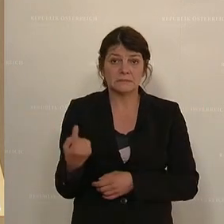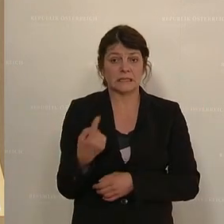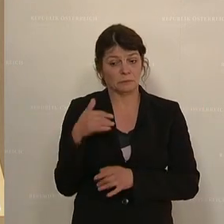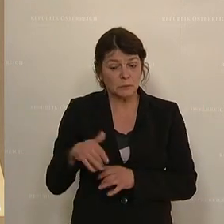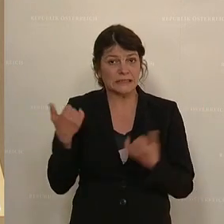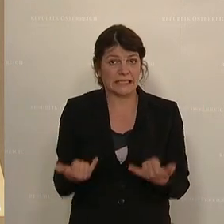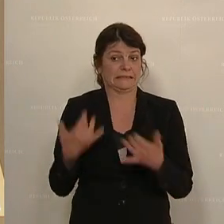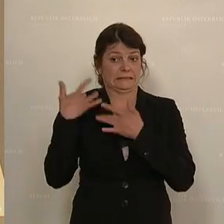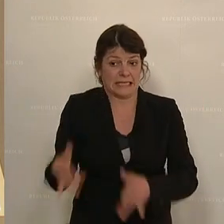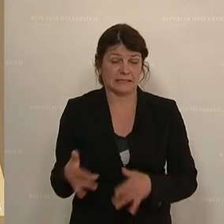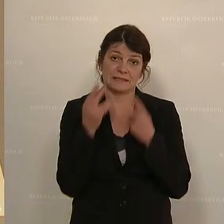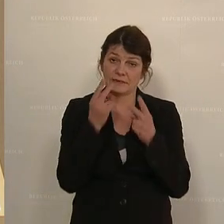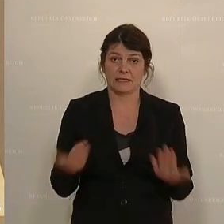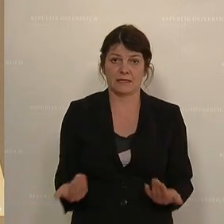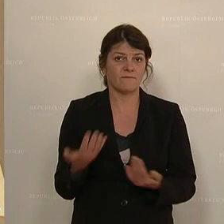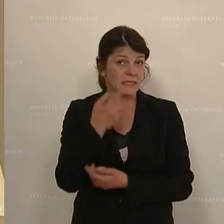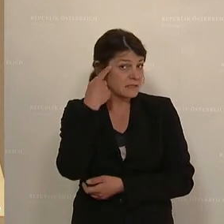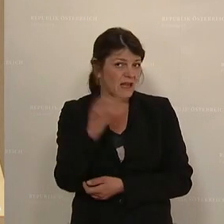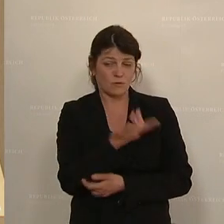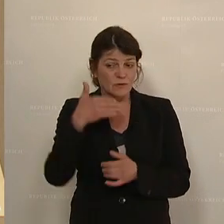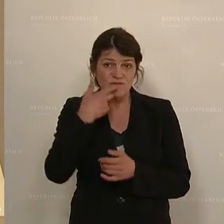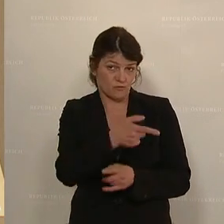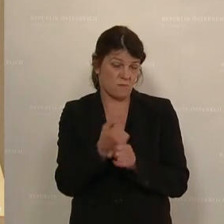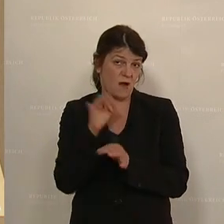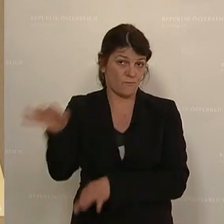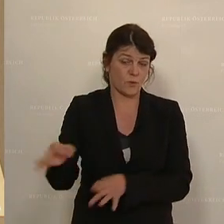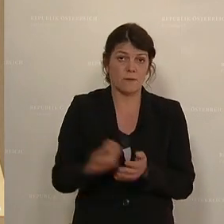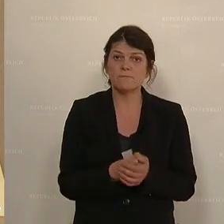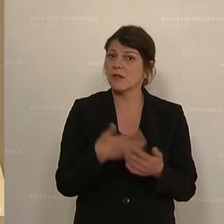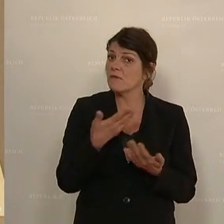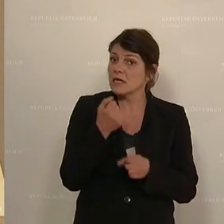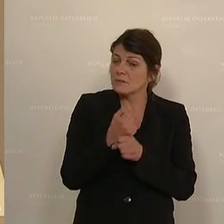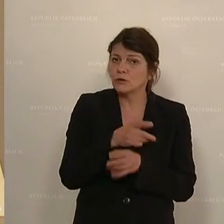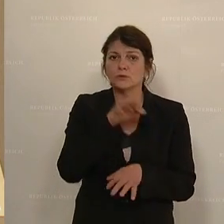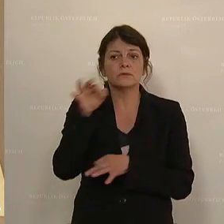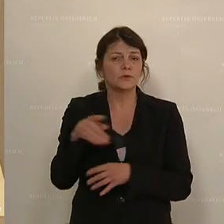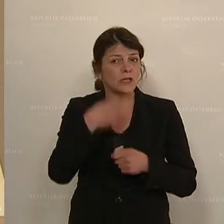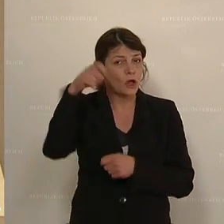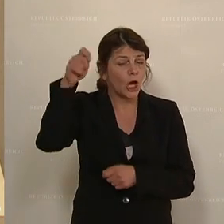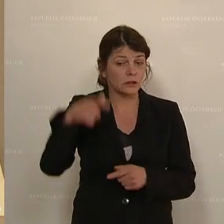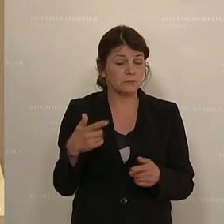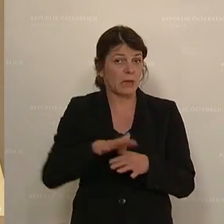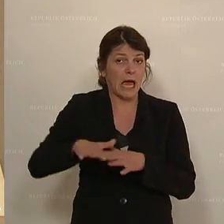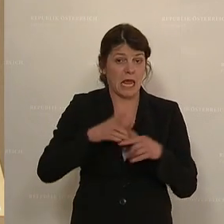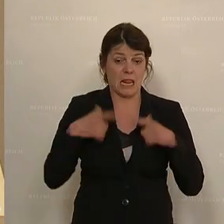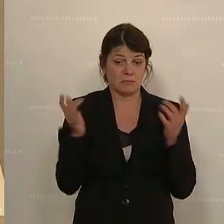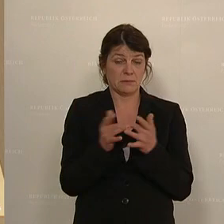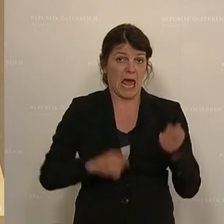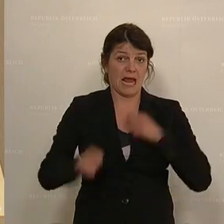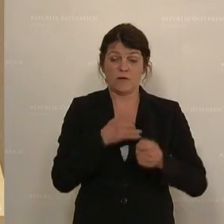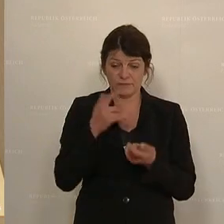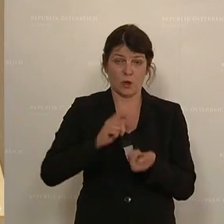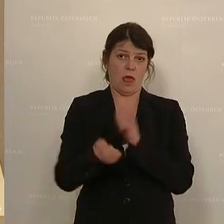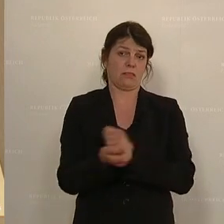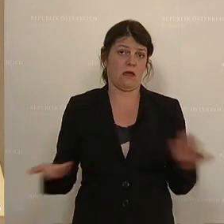entlastet werden, Herr Bundesminister. Was gedenken Sie da zu tun? Was gedenken Sie zu tun, um die Teuerung im Bereich der Lebensmitteleinkäufe zu ändern?